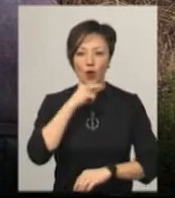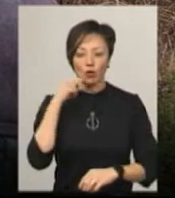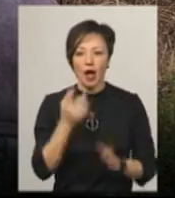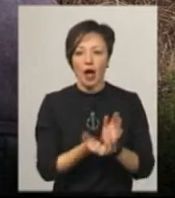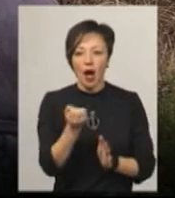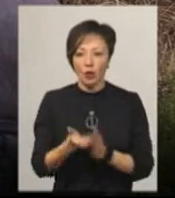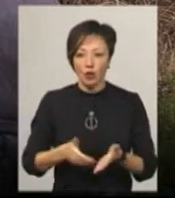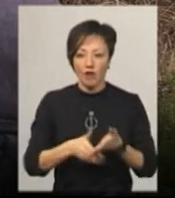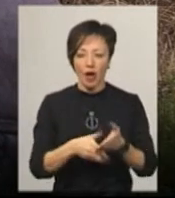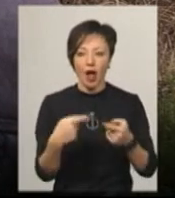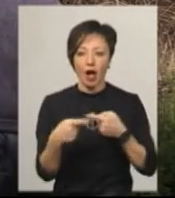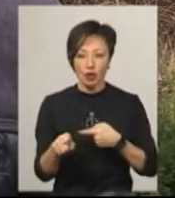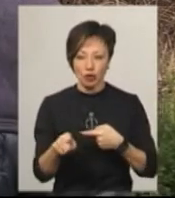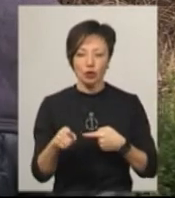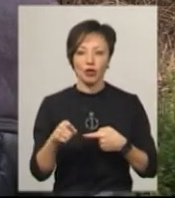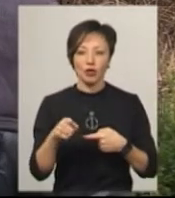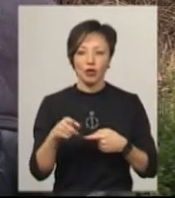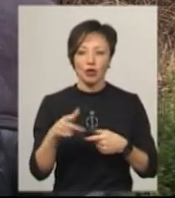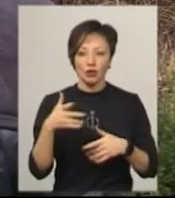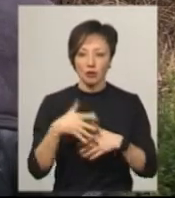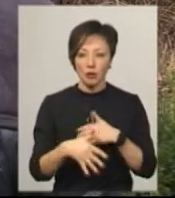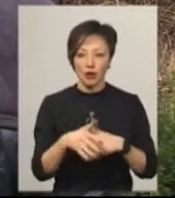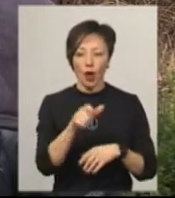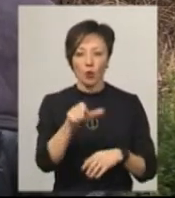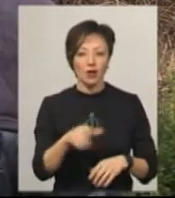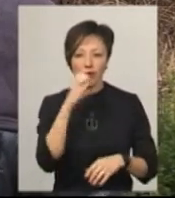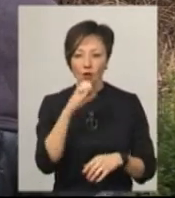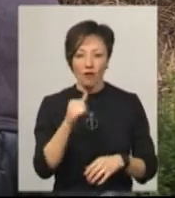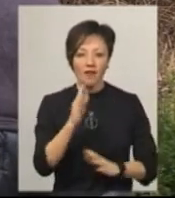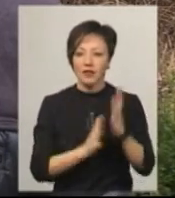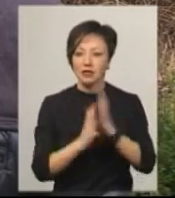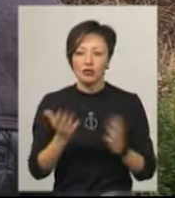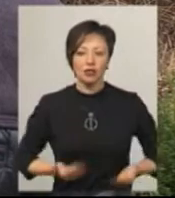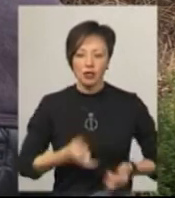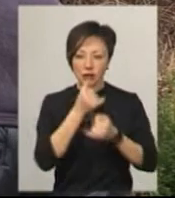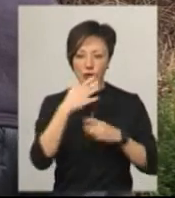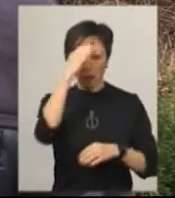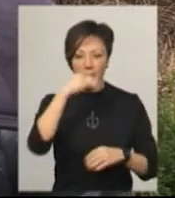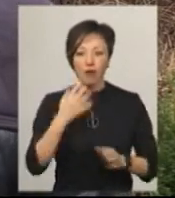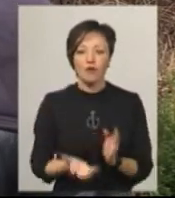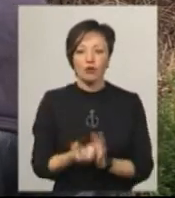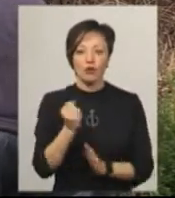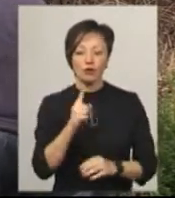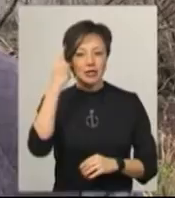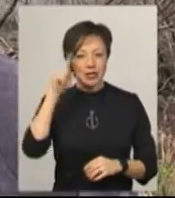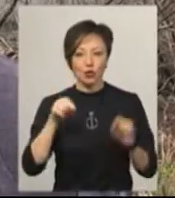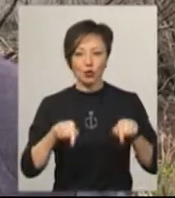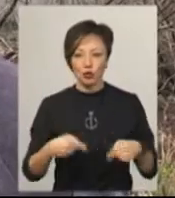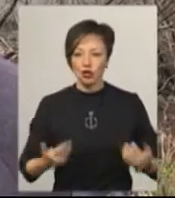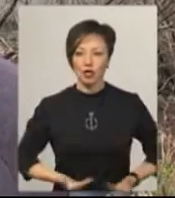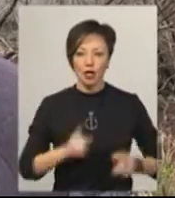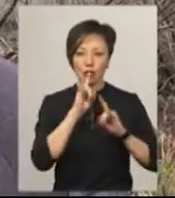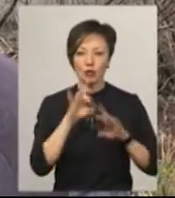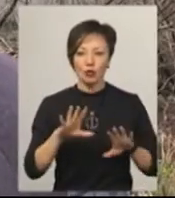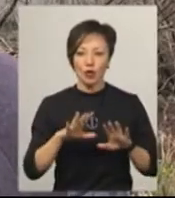рятували. А інші розумієте, людина не вовк, в лісі вона жити не зможе. Мій батько врятувався тим, що він, знаючи, що тут життя не